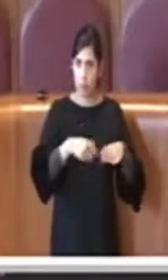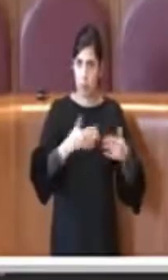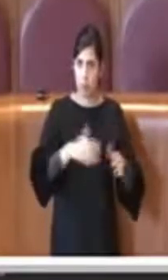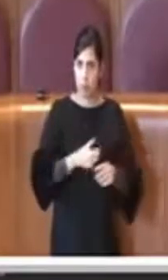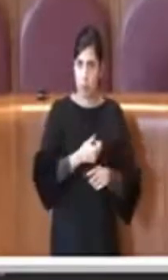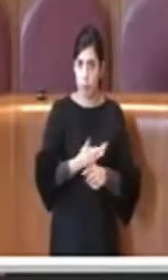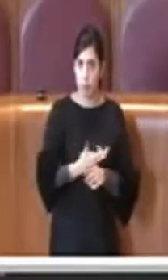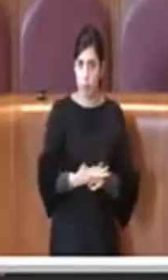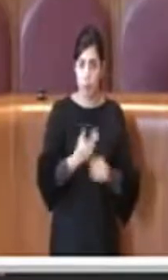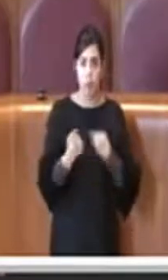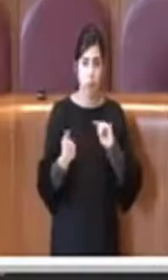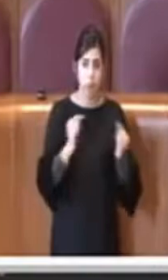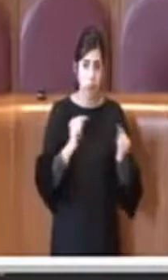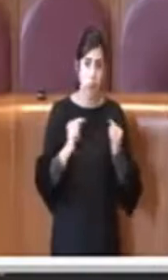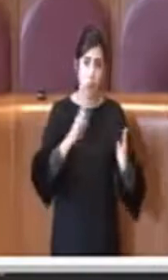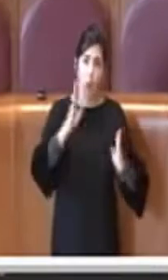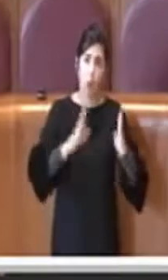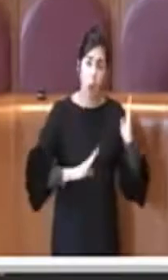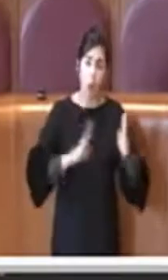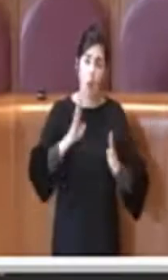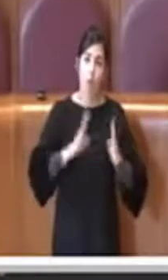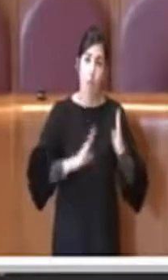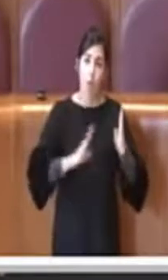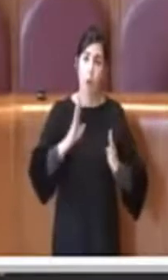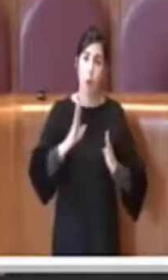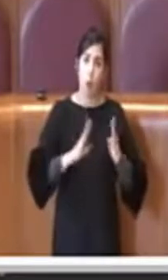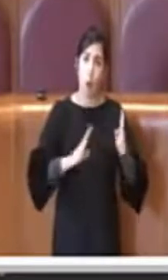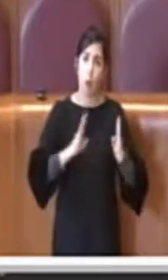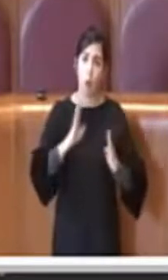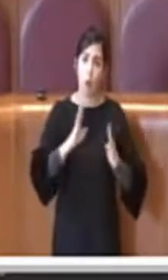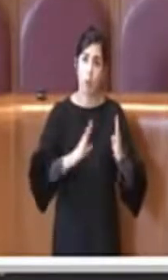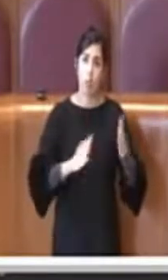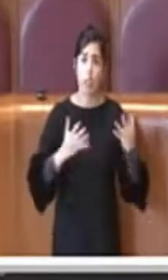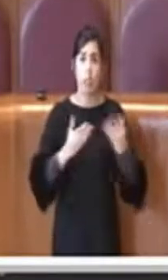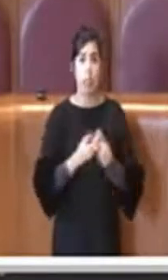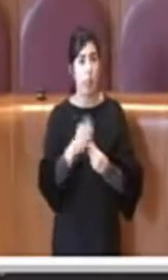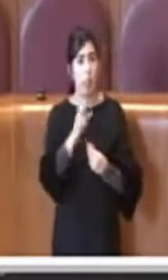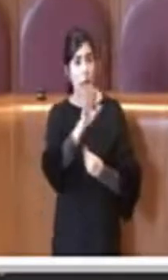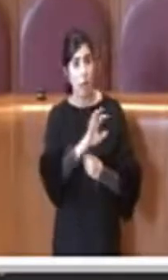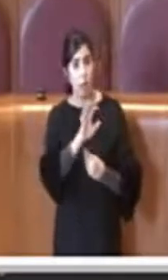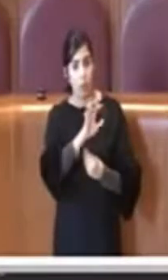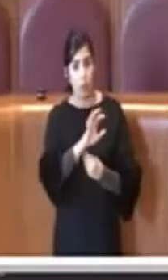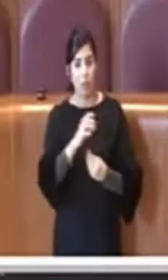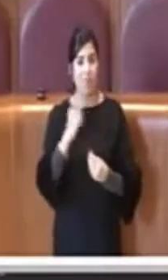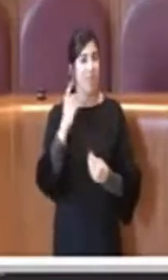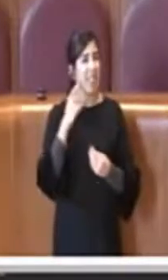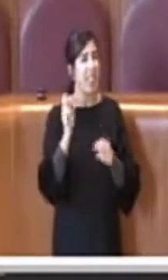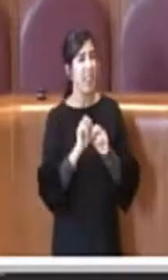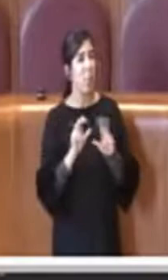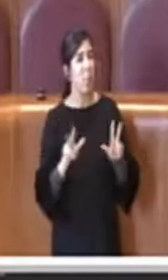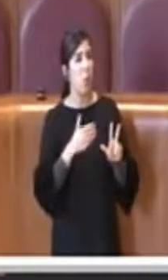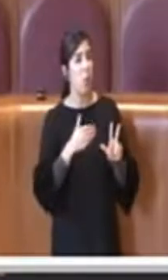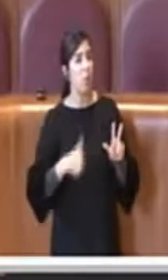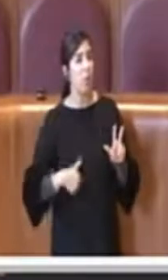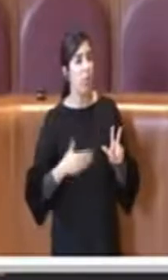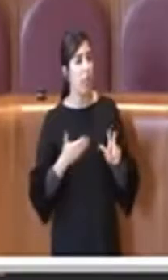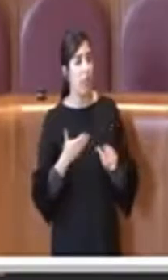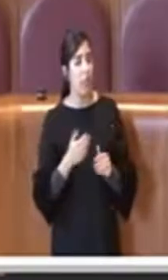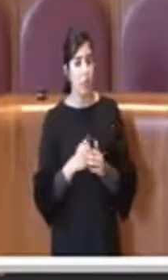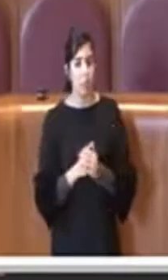volte, dove appunto ci siamo confrontati sia con la Regione… sentiamo più consigliere, ecco…